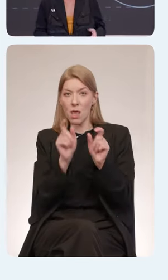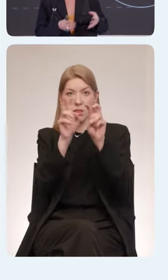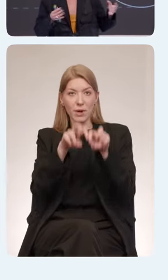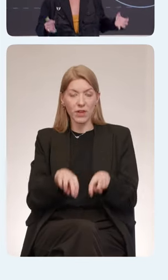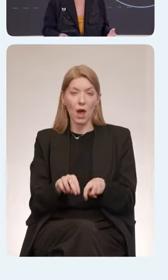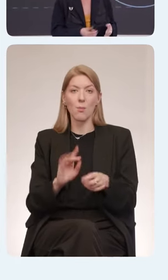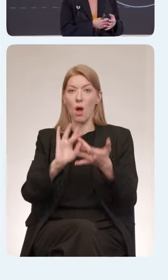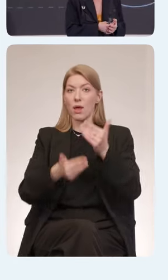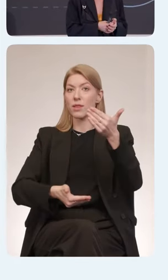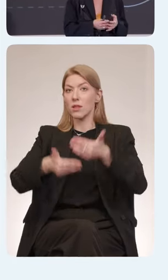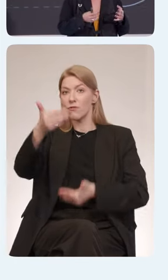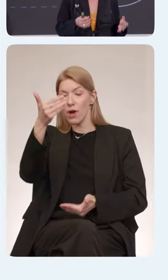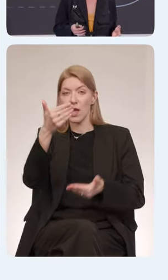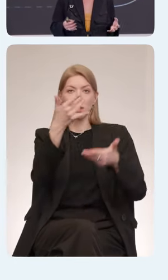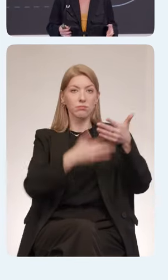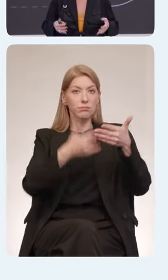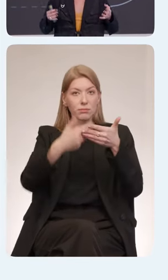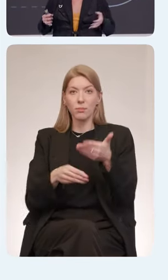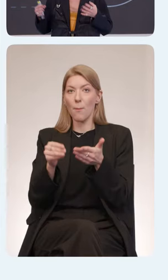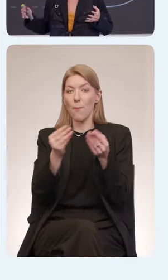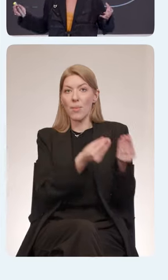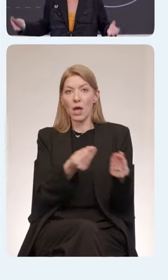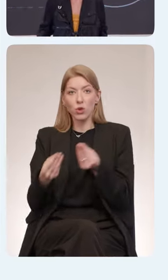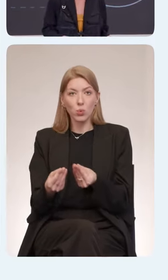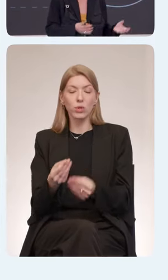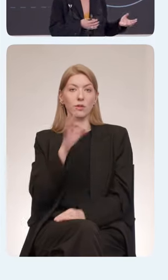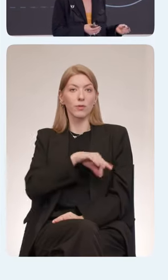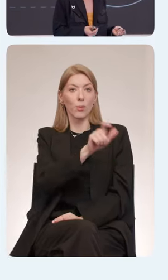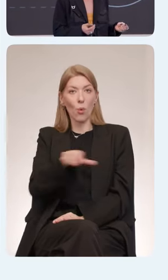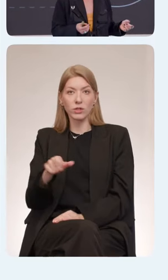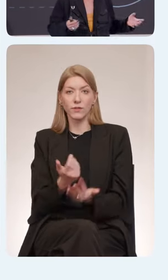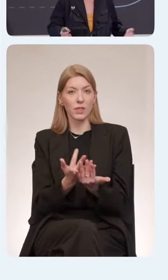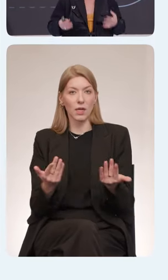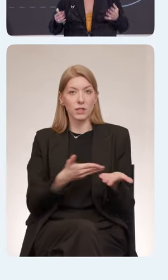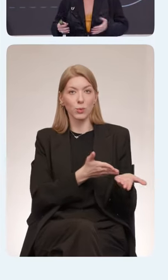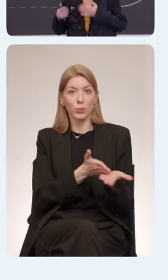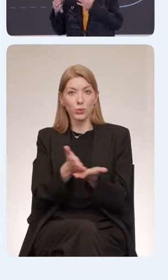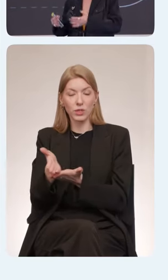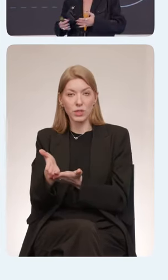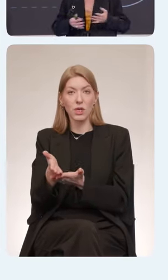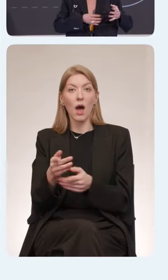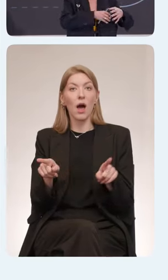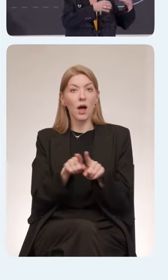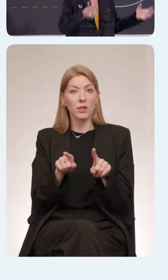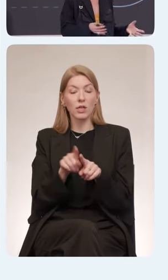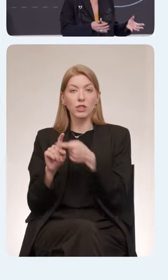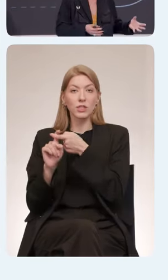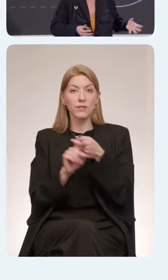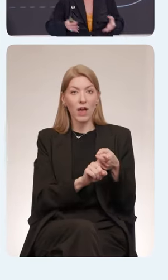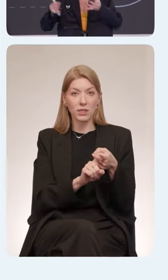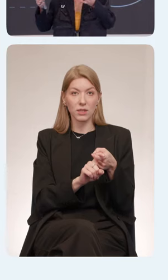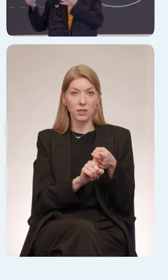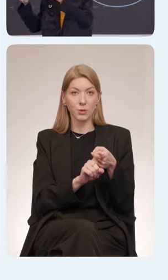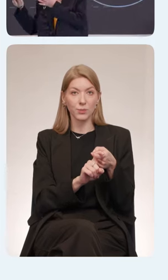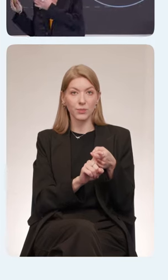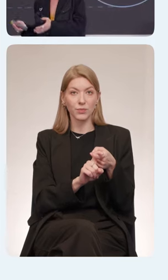интерфейсов, наших продуктов или наших пользовательских или потребительских путей, а еще и во многом состоит из того, что